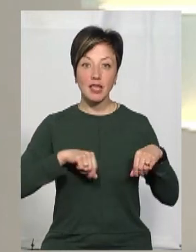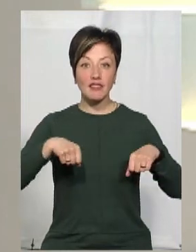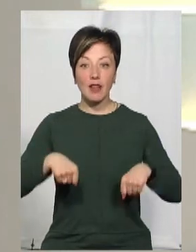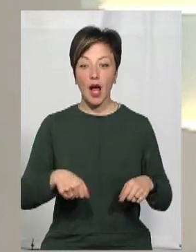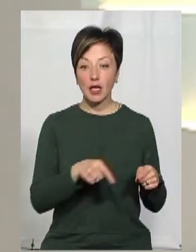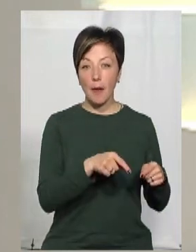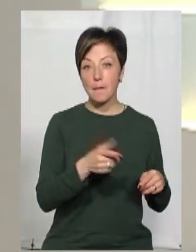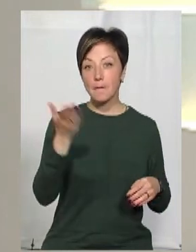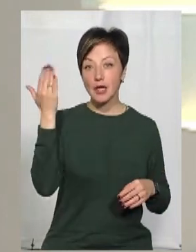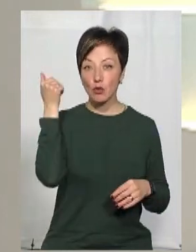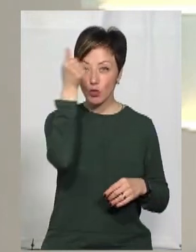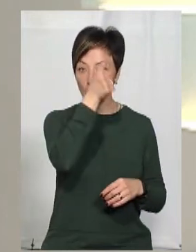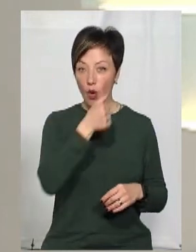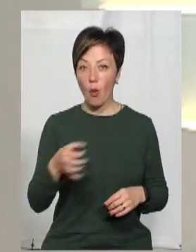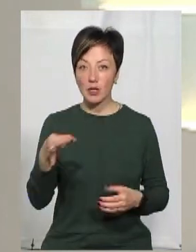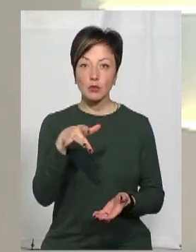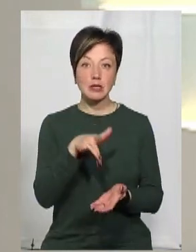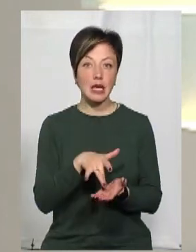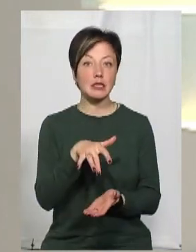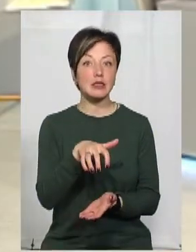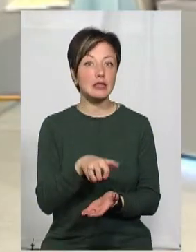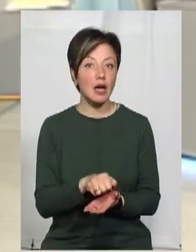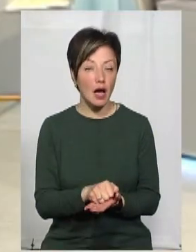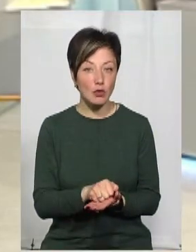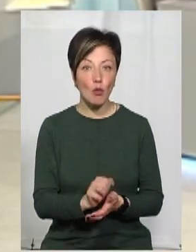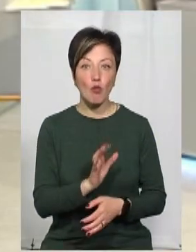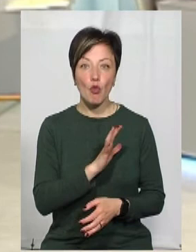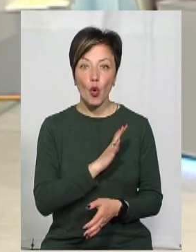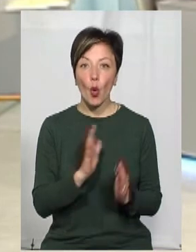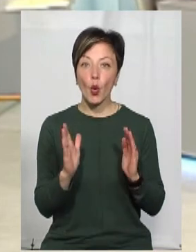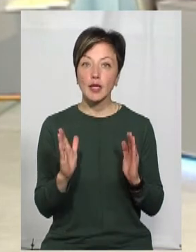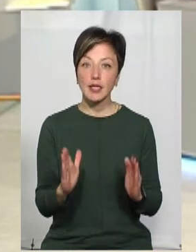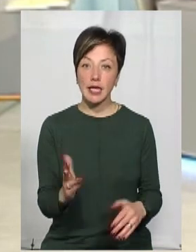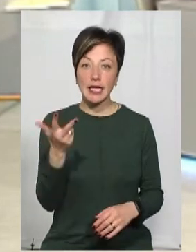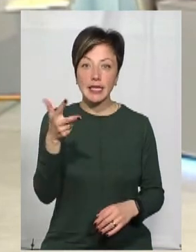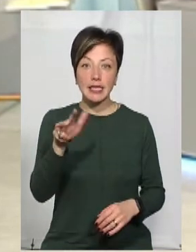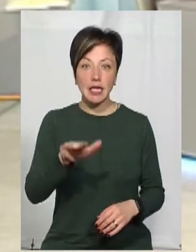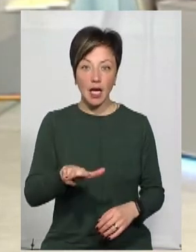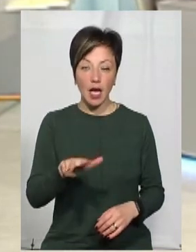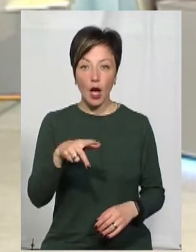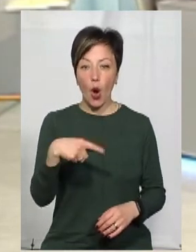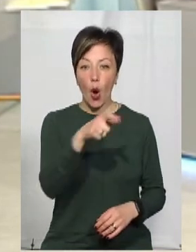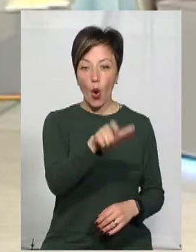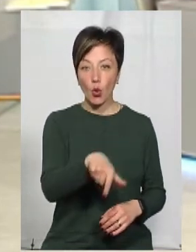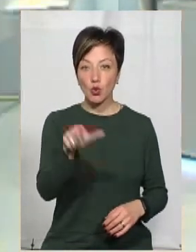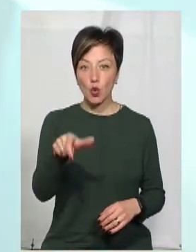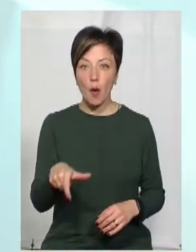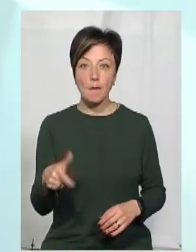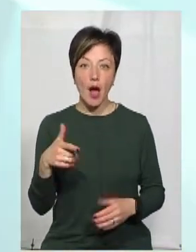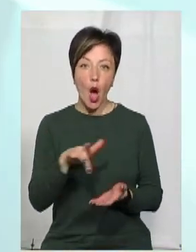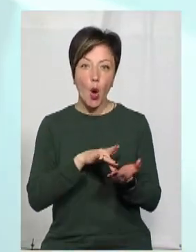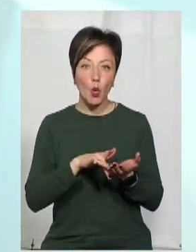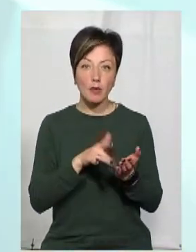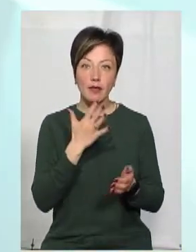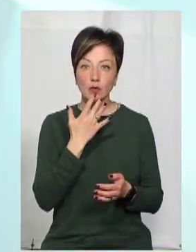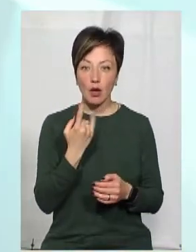впродовж минулого року на обліку в обласному центрі зайнятості було тільки три особи ромської національності,